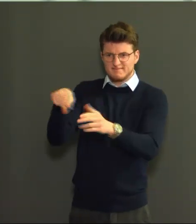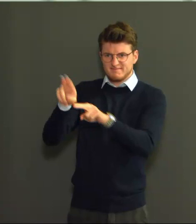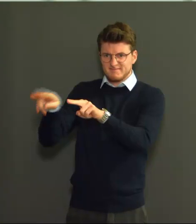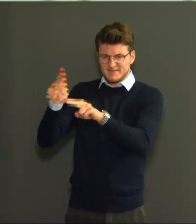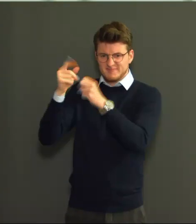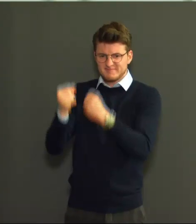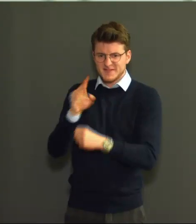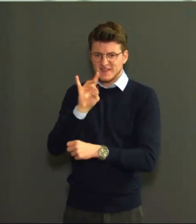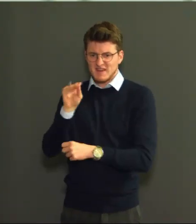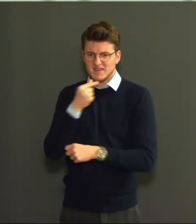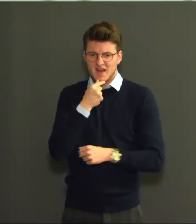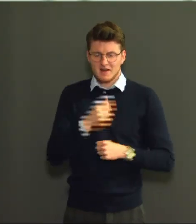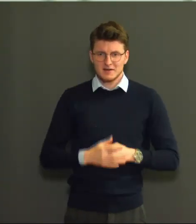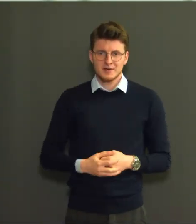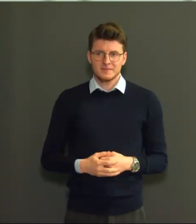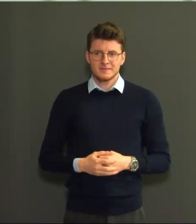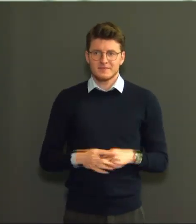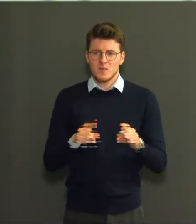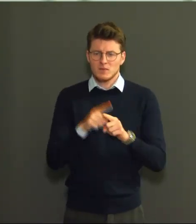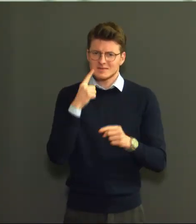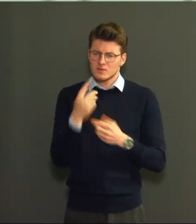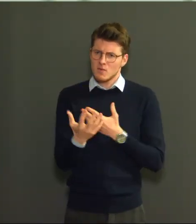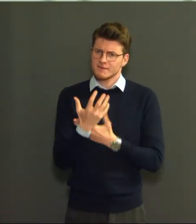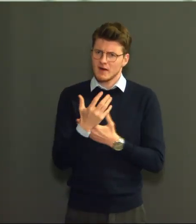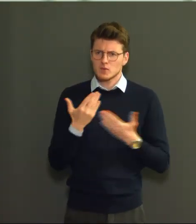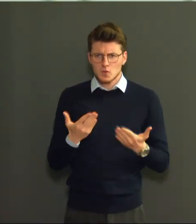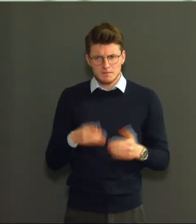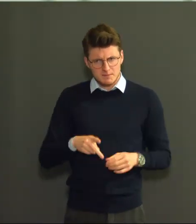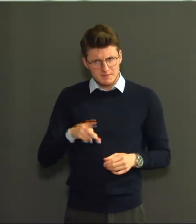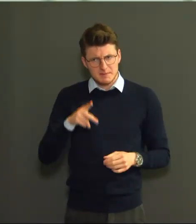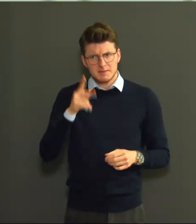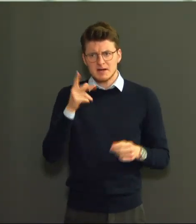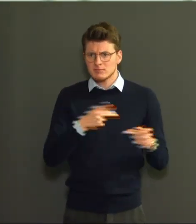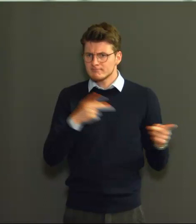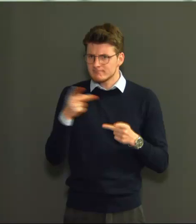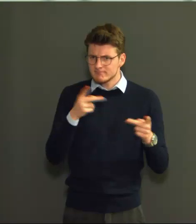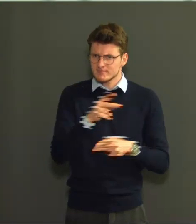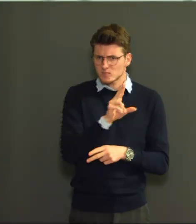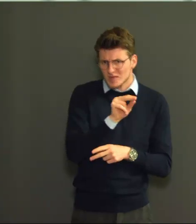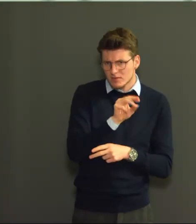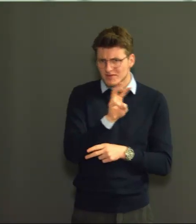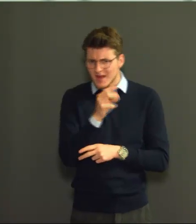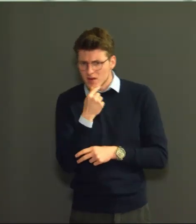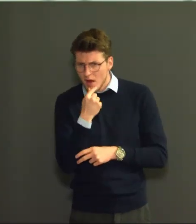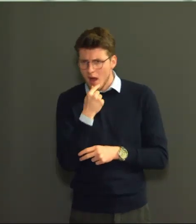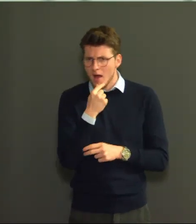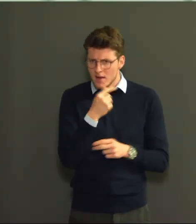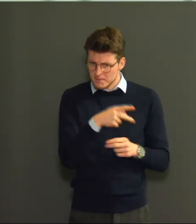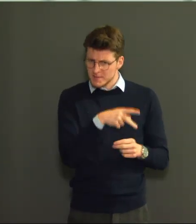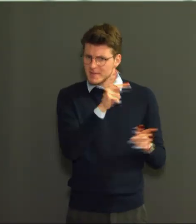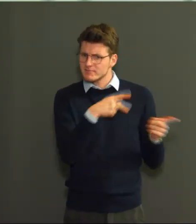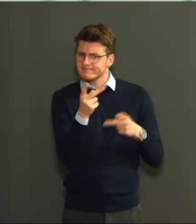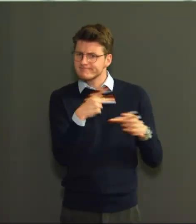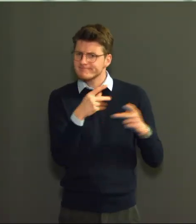Opvallend ook, er worden momenteel meer twintigers en dertigers opgenomen dan 80-plussers. Dit komt in de eerste